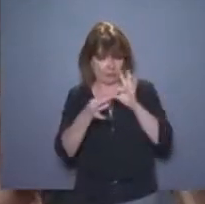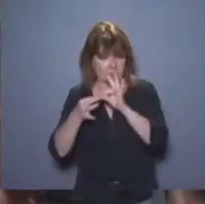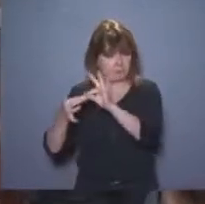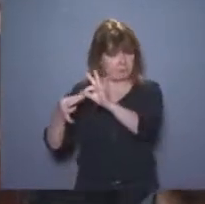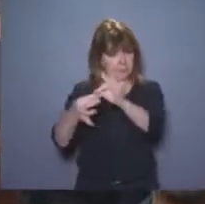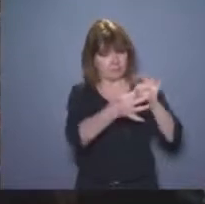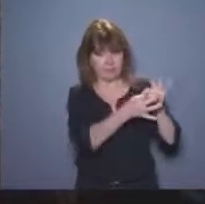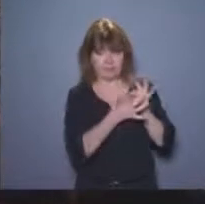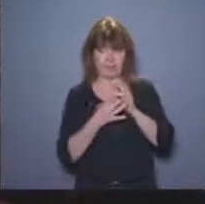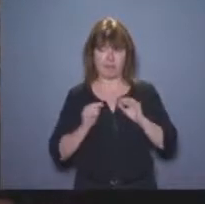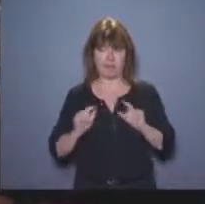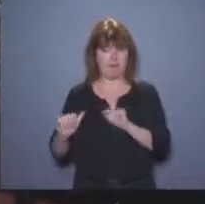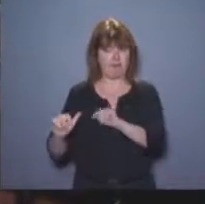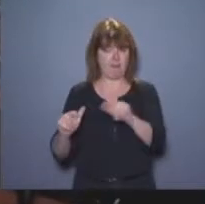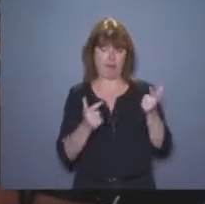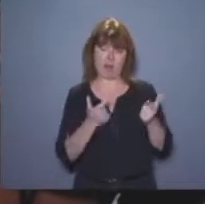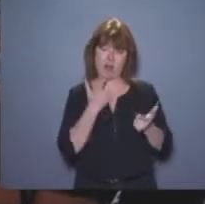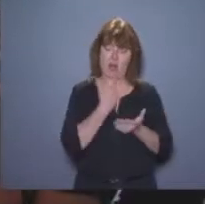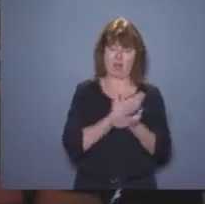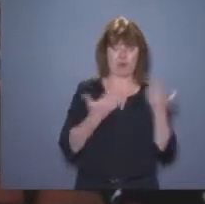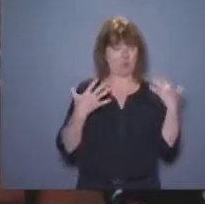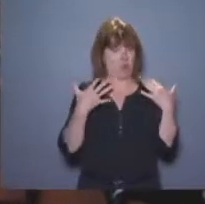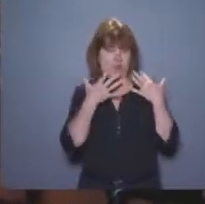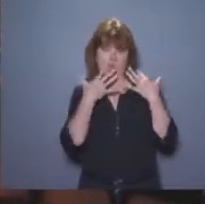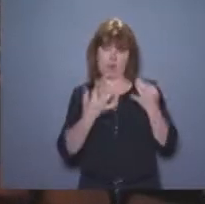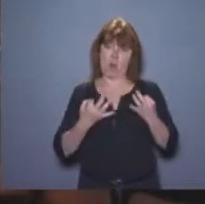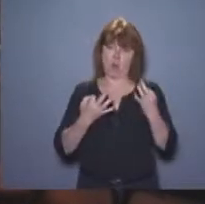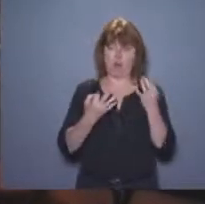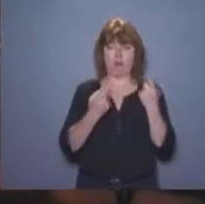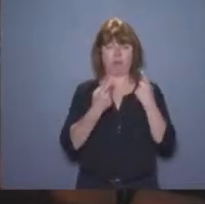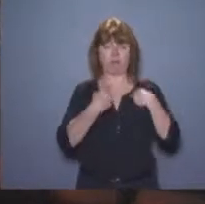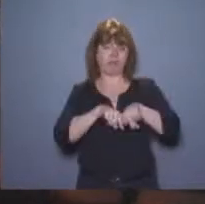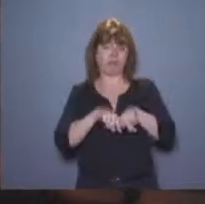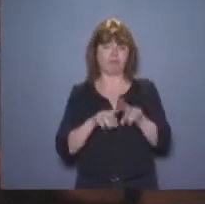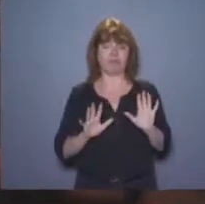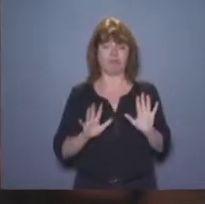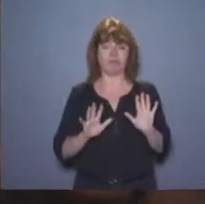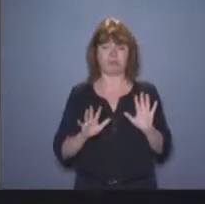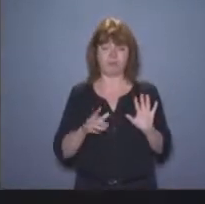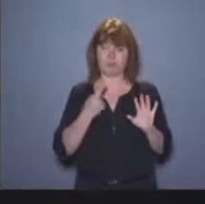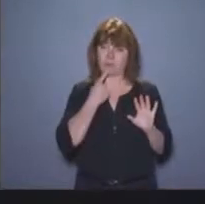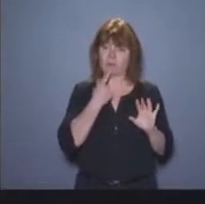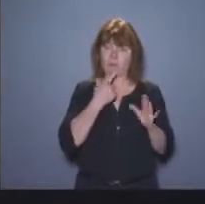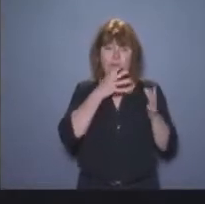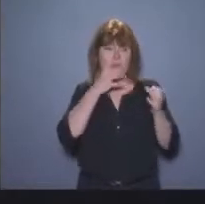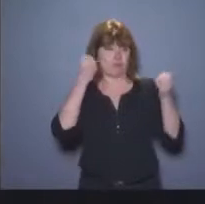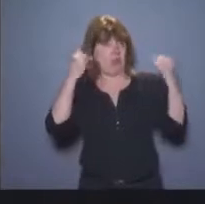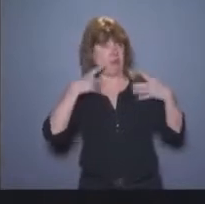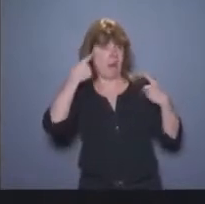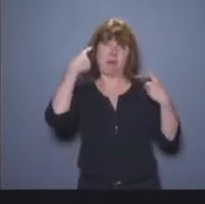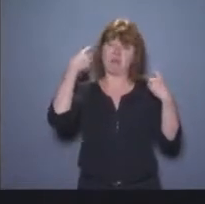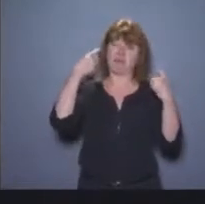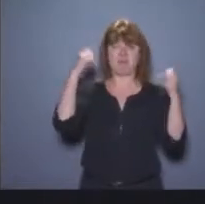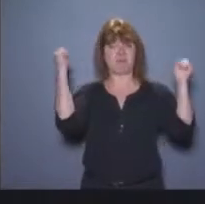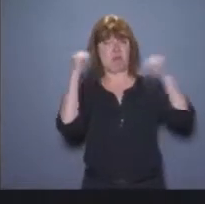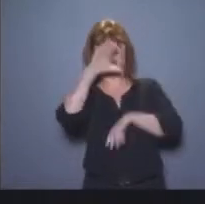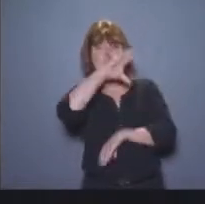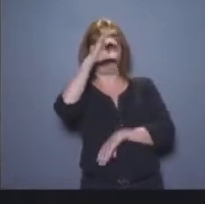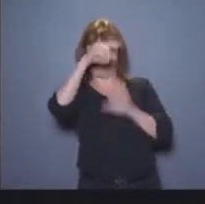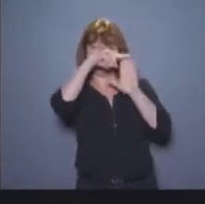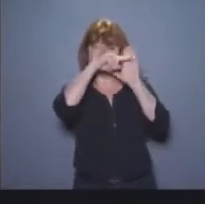ne sommes pas tous entre nous d'accord sur tout, et des fois, moi non plus, je vous le signale. Mais c'est normal.